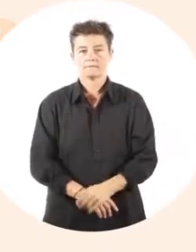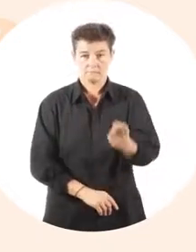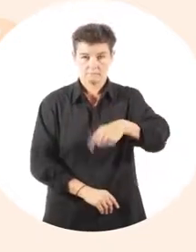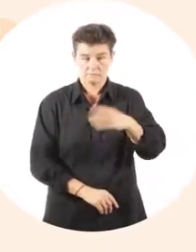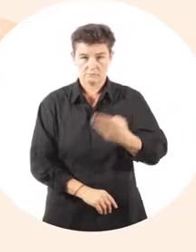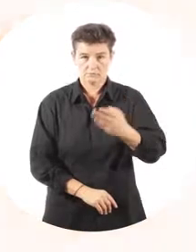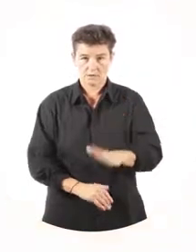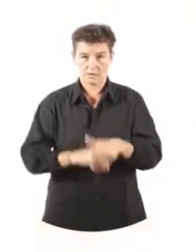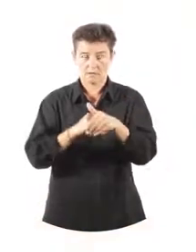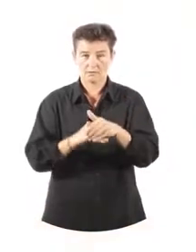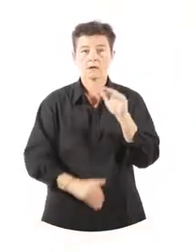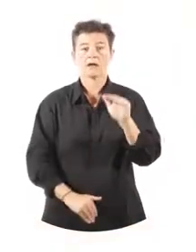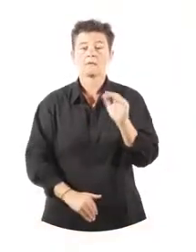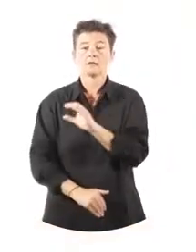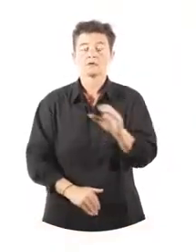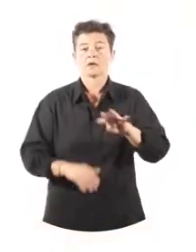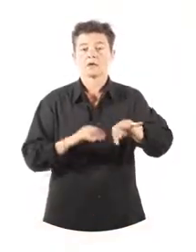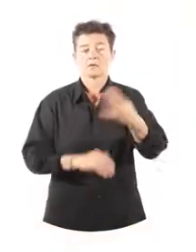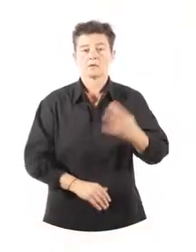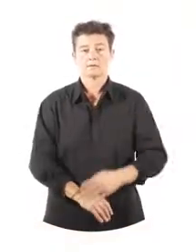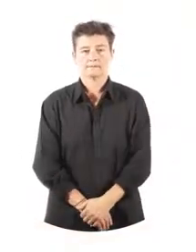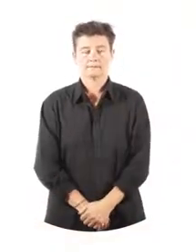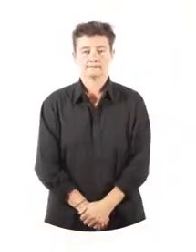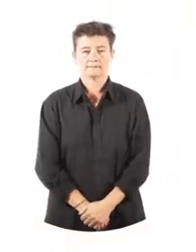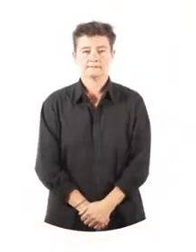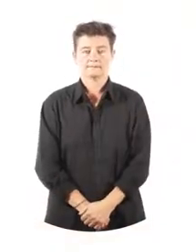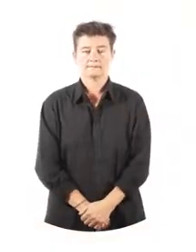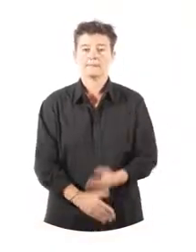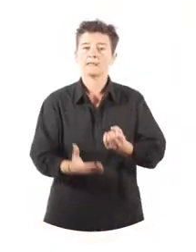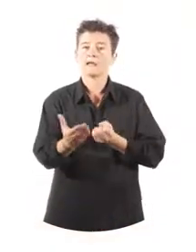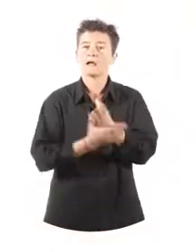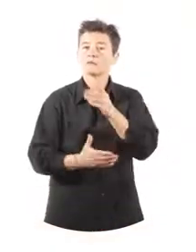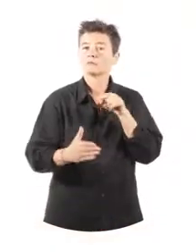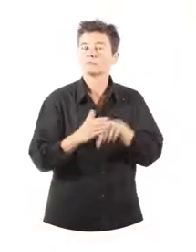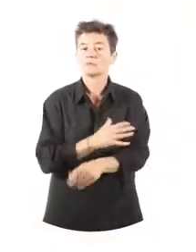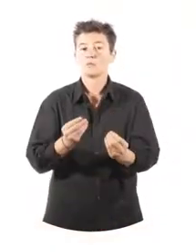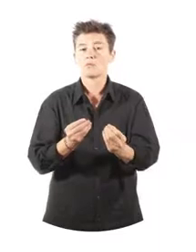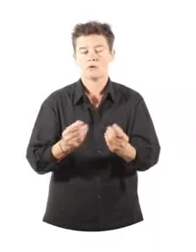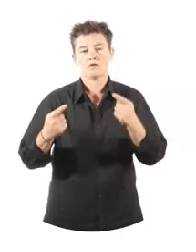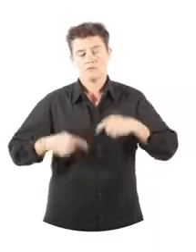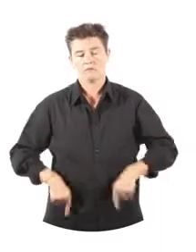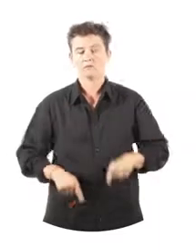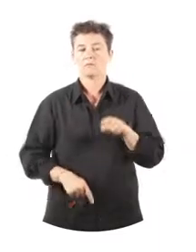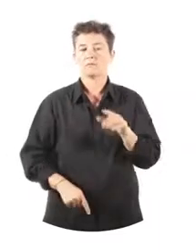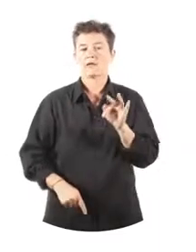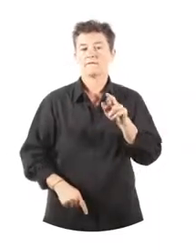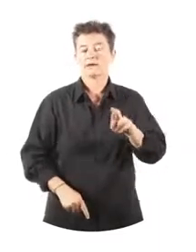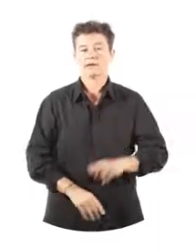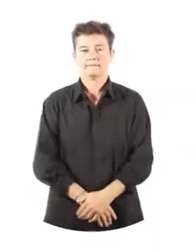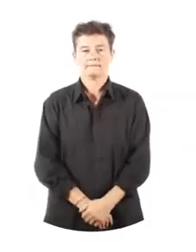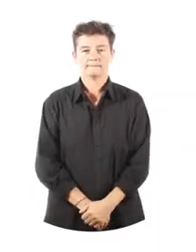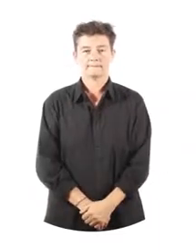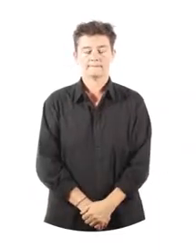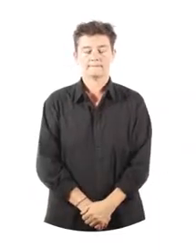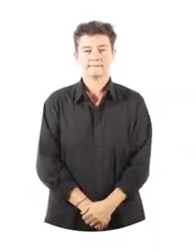'épidémie. Si vous avez besoin d'aide, appelez le 0800 130 000. Plus d'informations sur